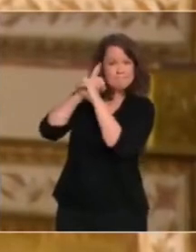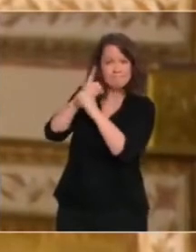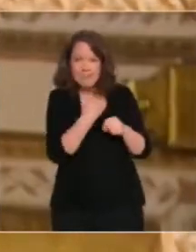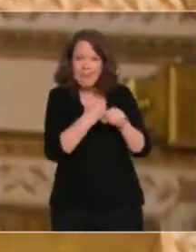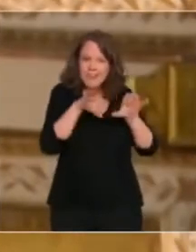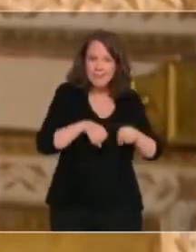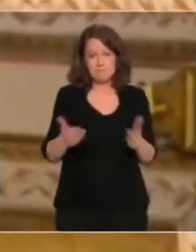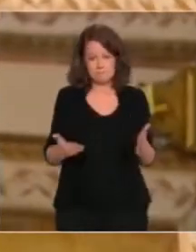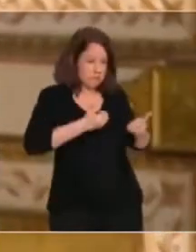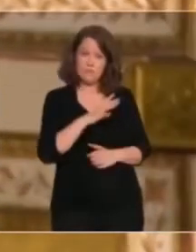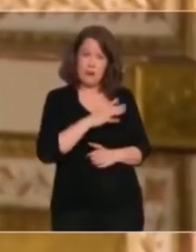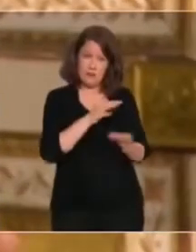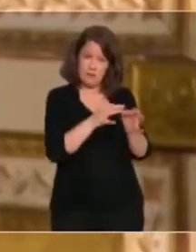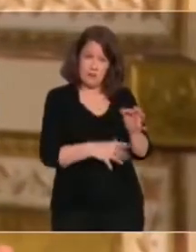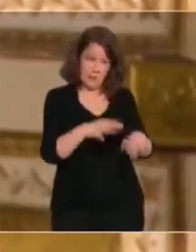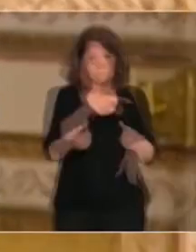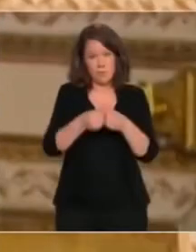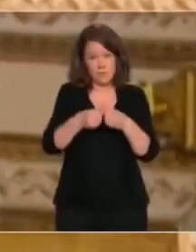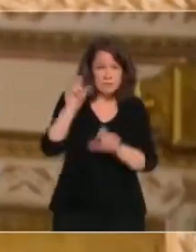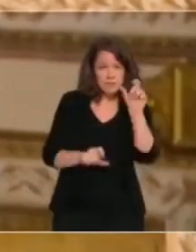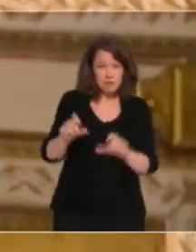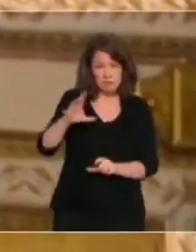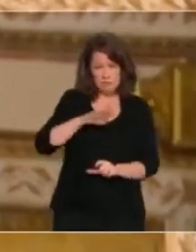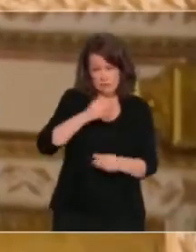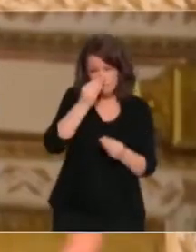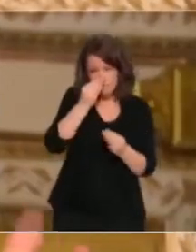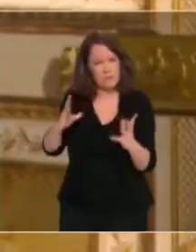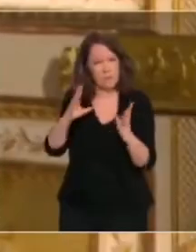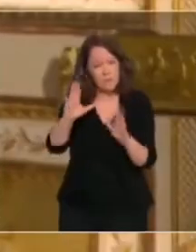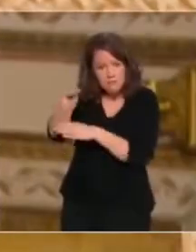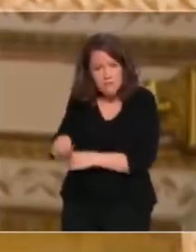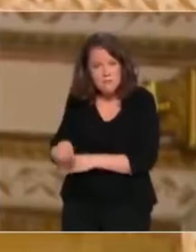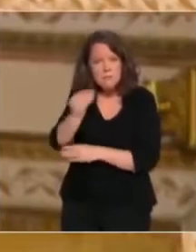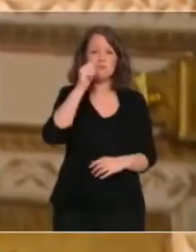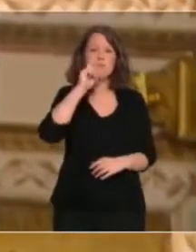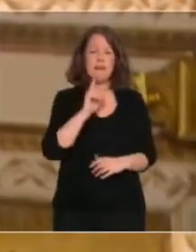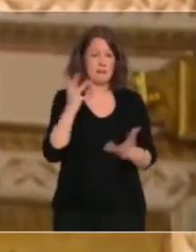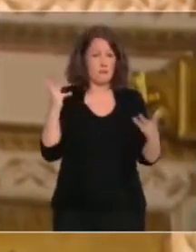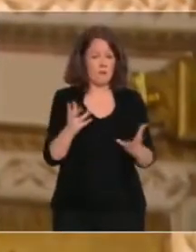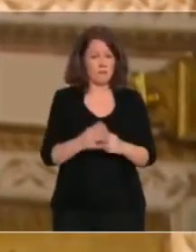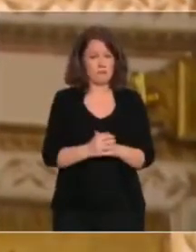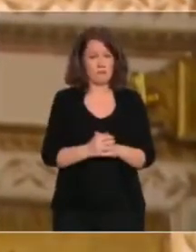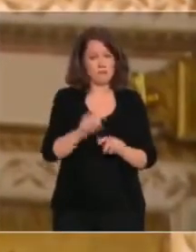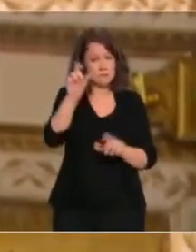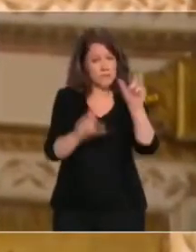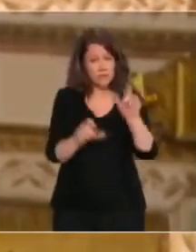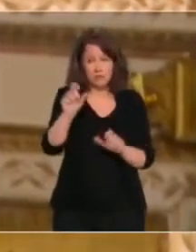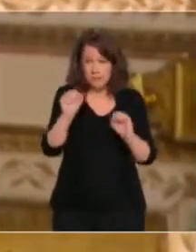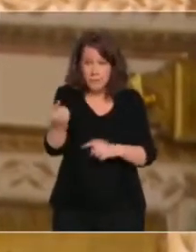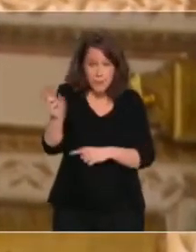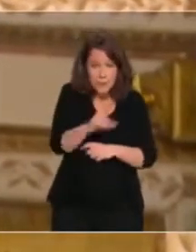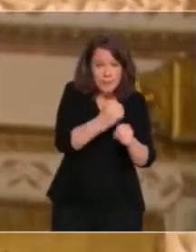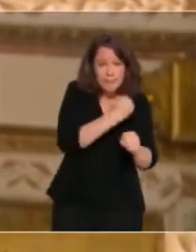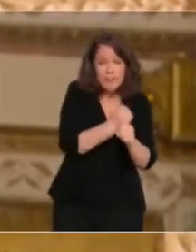solidarité ? Le gouvernement doit être mis en quarantaine en Corse. Nous n'allons pas continuer à produire, de retourner travailler, redémarrer notre